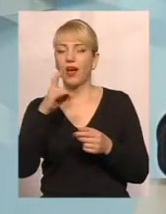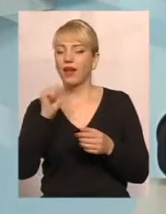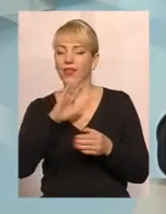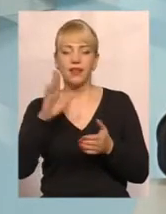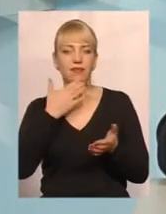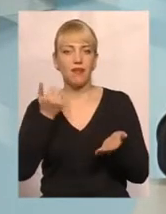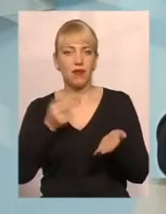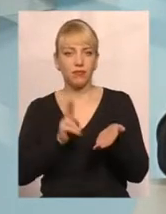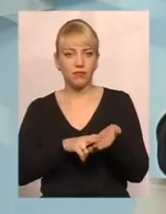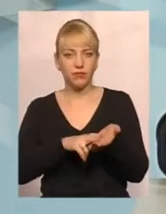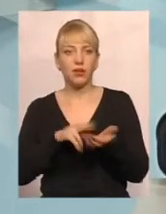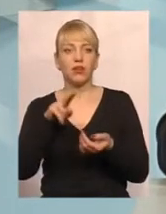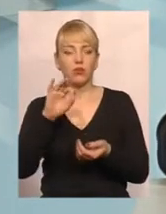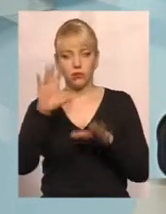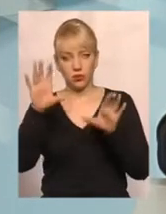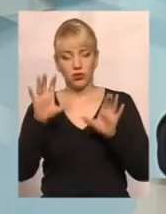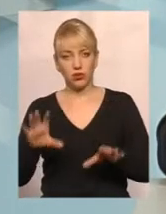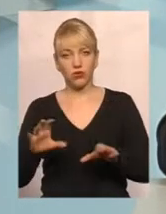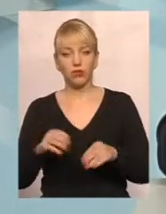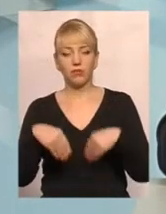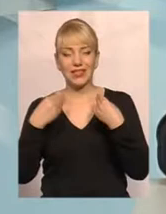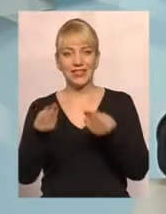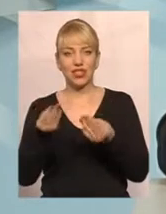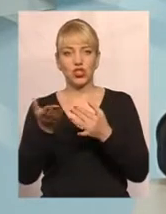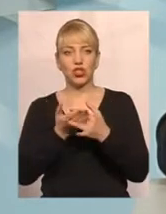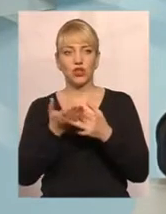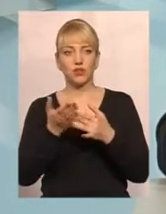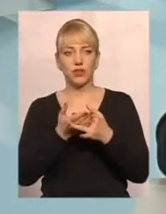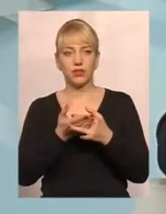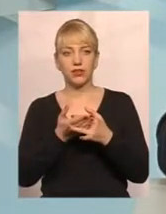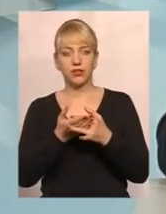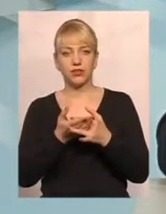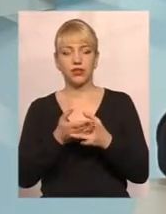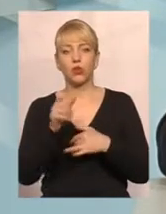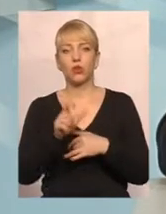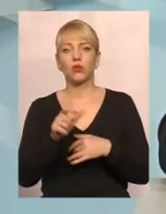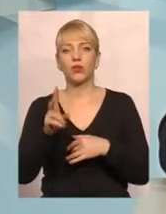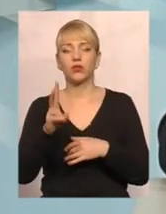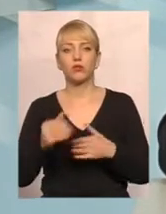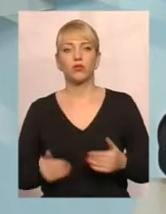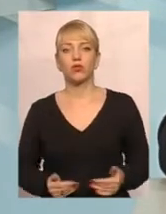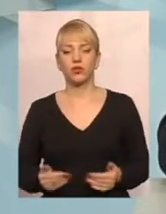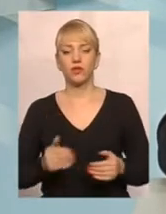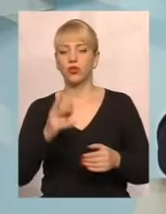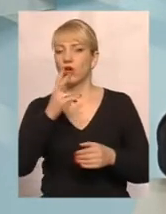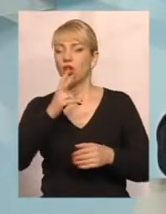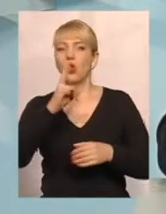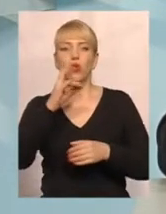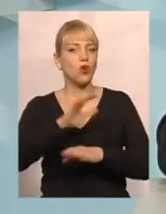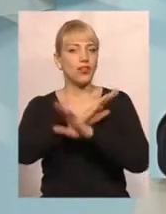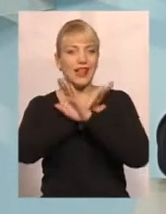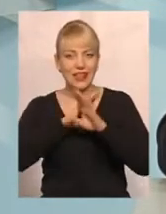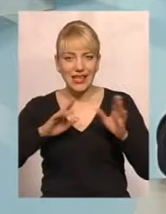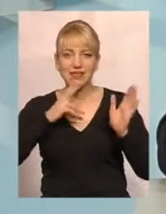зареєстровані. Тому по закону призначити субсидію громадянам, які проживають, але не зареєстровані в